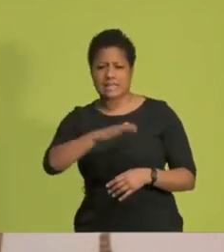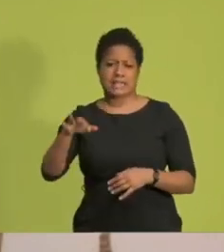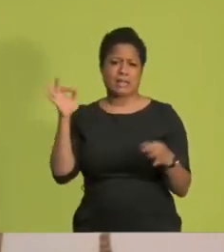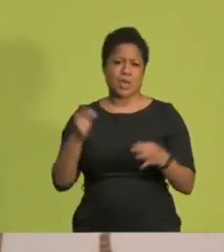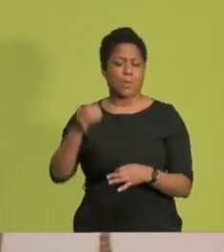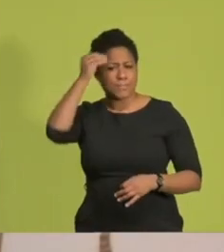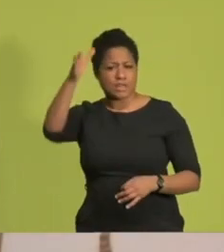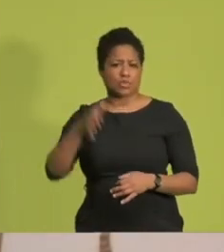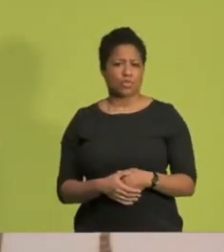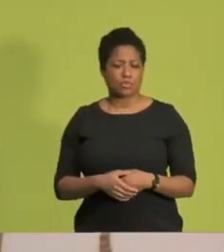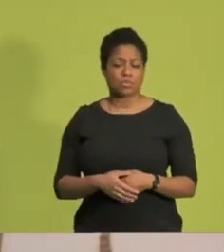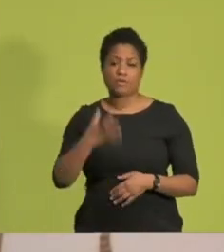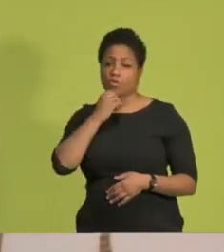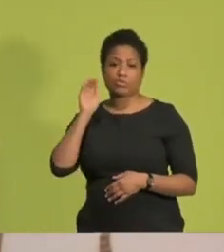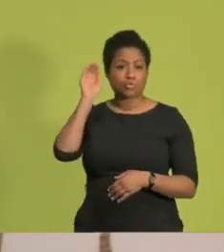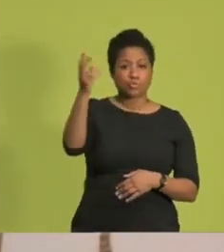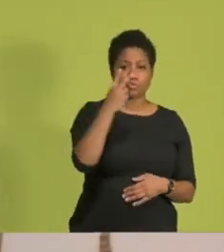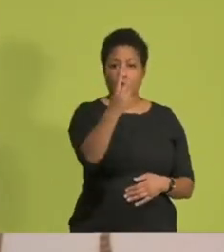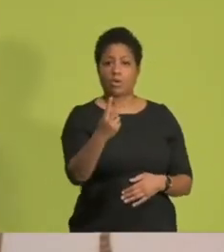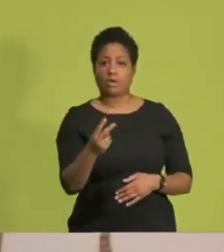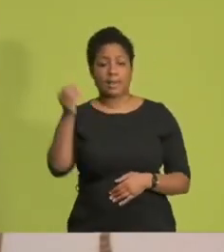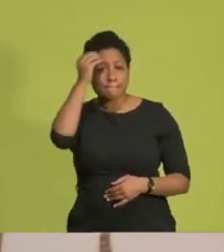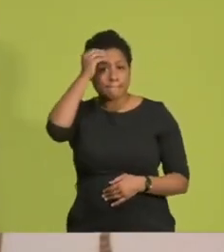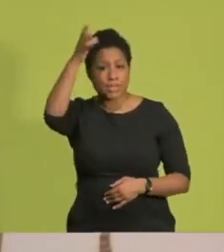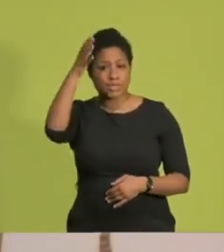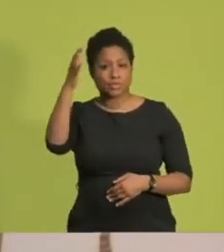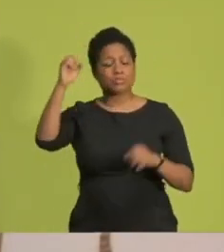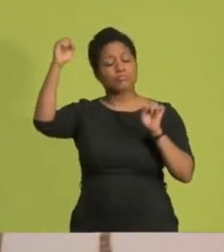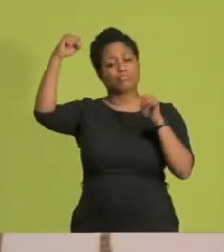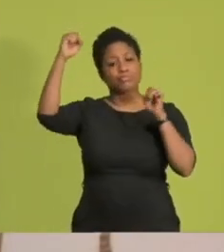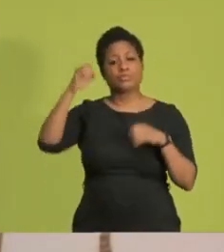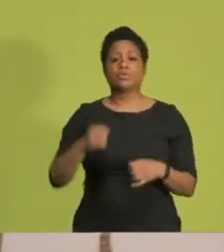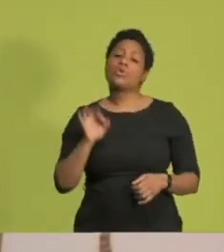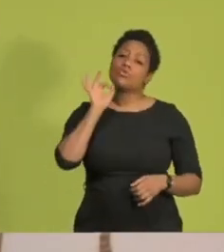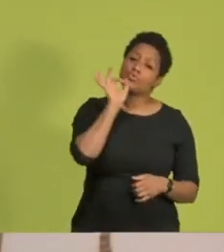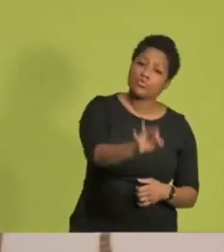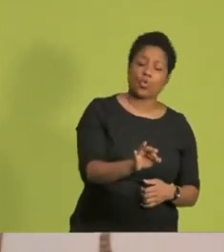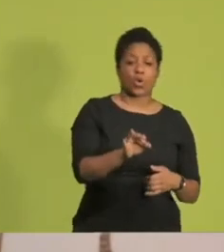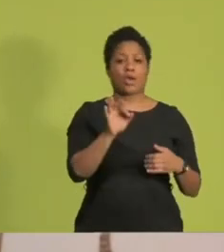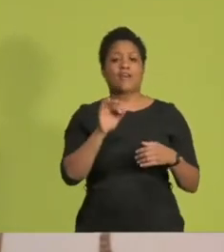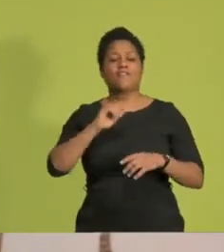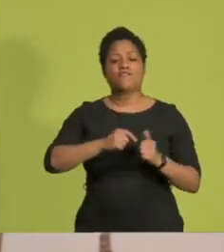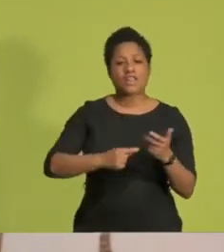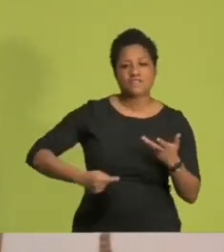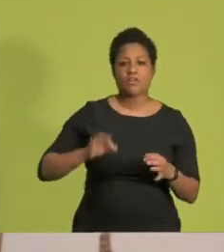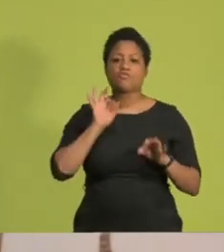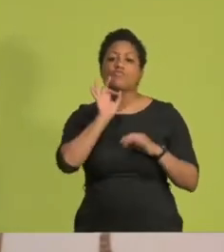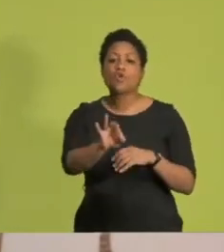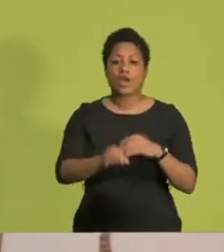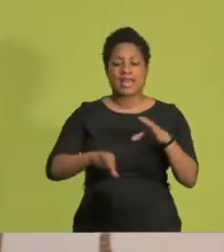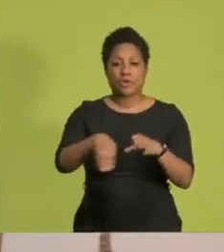Ich möchte nach vorne schauen und für einen Bildungskonsens streiten, der pro Vielfalt, pro Inklusion, kurz pro Menschenrechte ist.